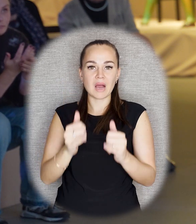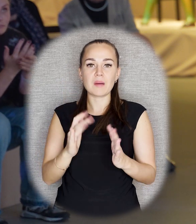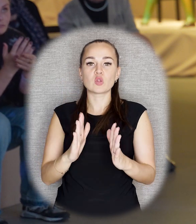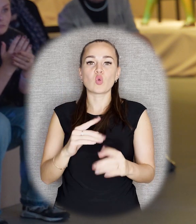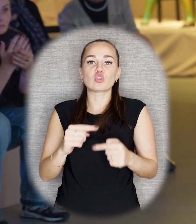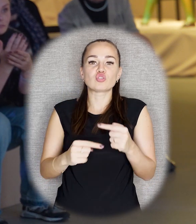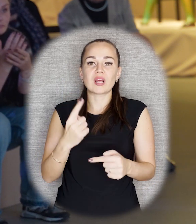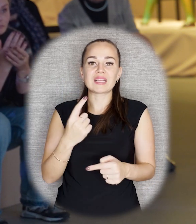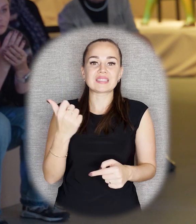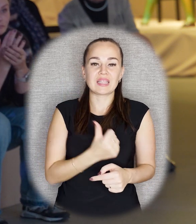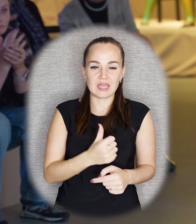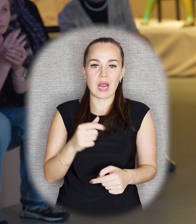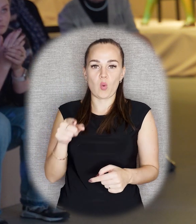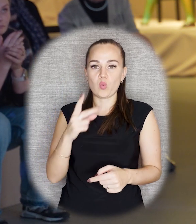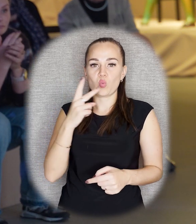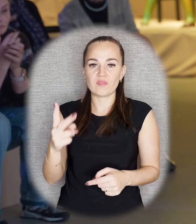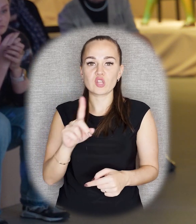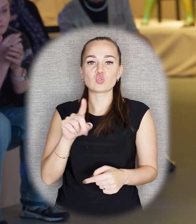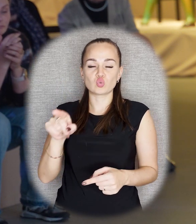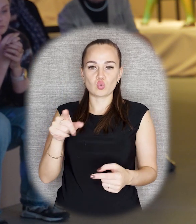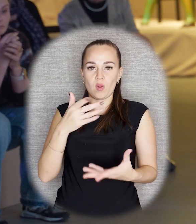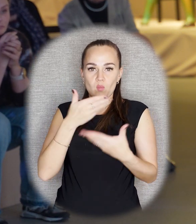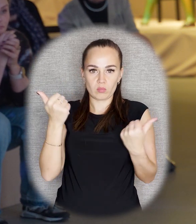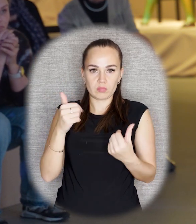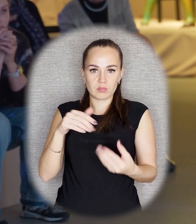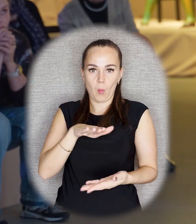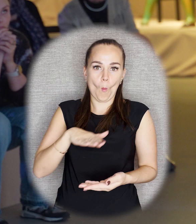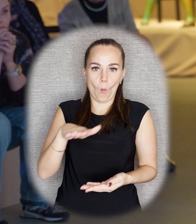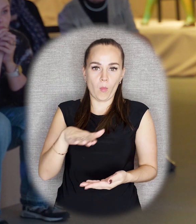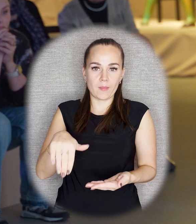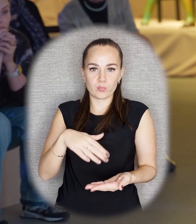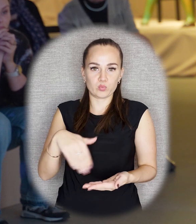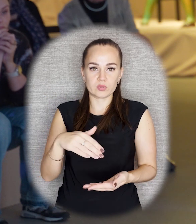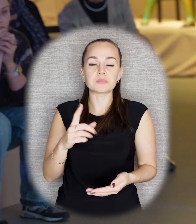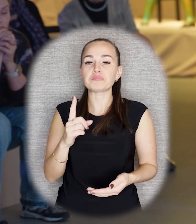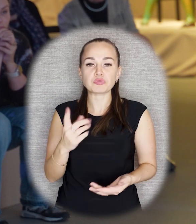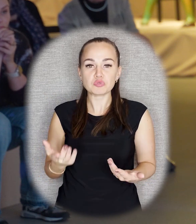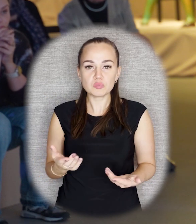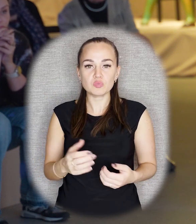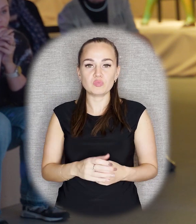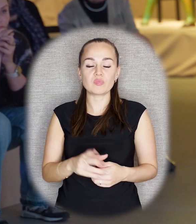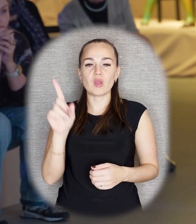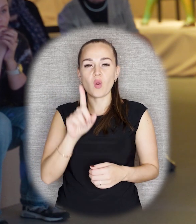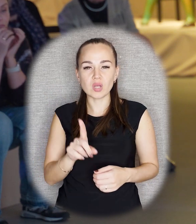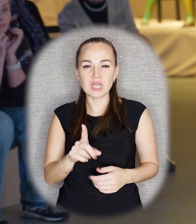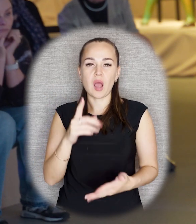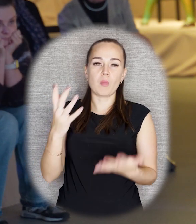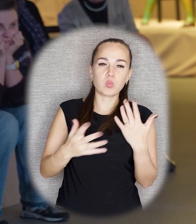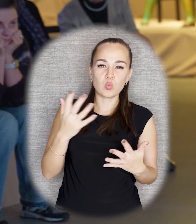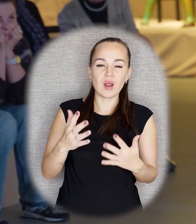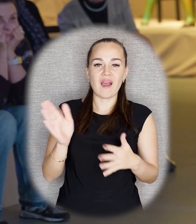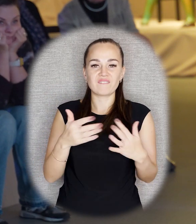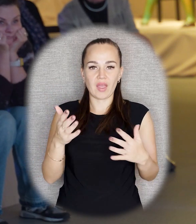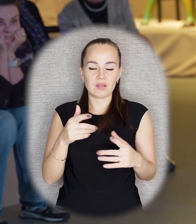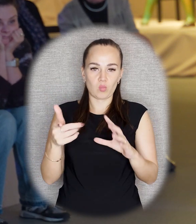что памятник исчез. А исчез он потому, что был сбит во время грозы, буря, ветром